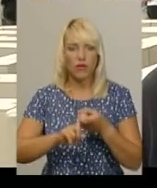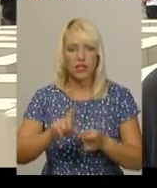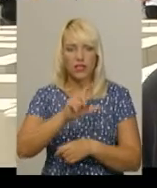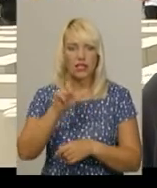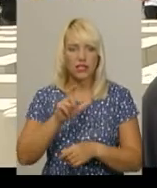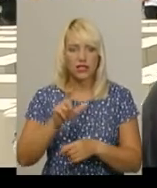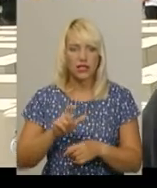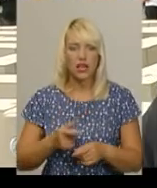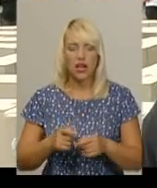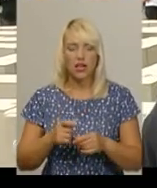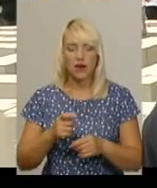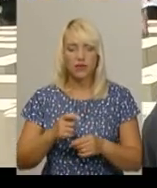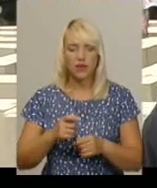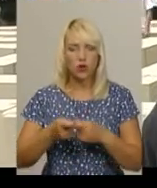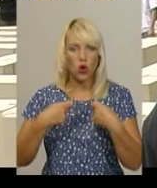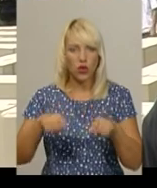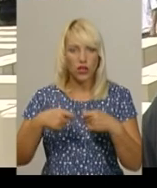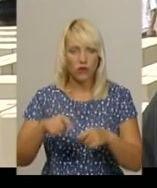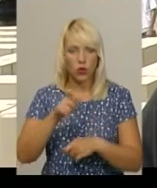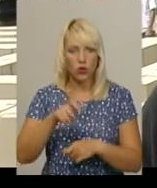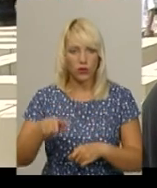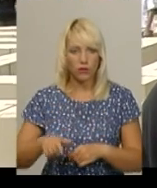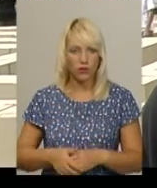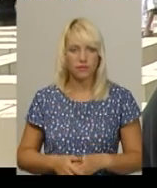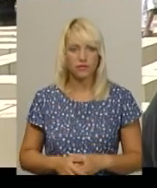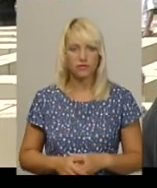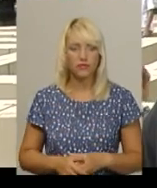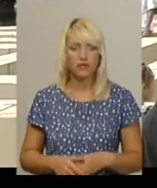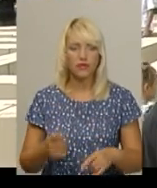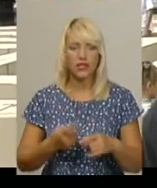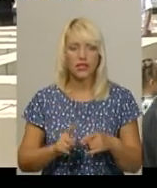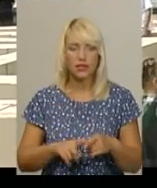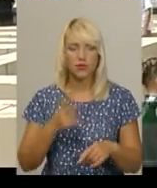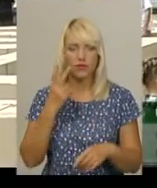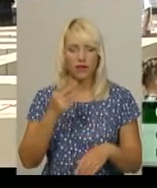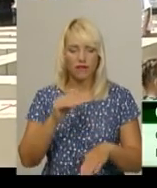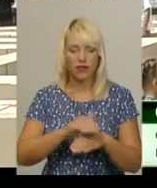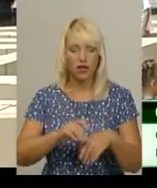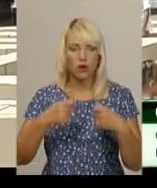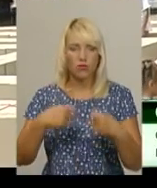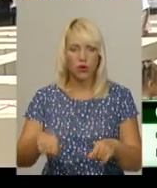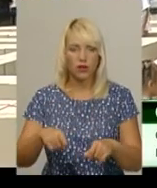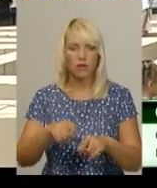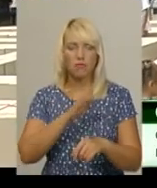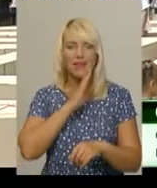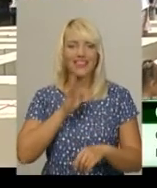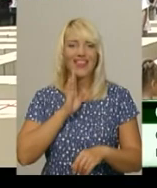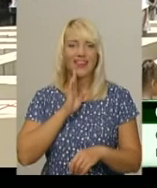торгівлею людьми, управління Нацполіції в області Олександр Чорний. Зокрема, це були виявлено два факти продажу матерями своїх